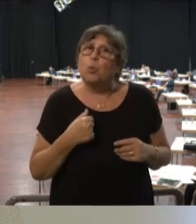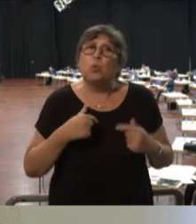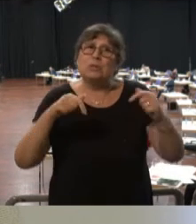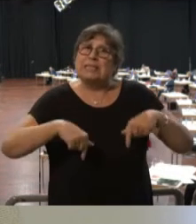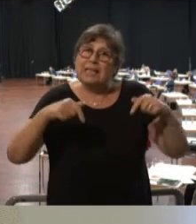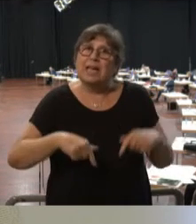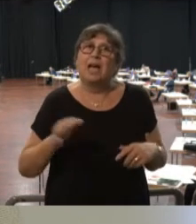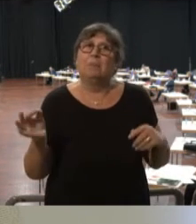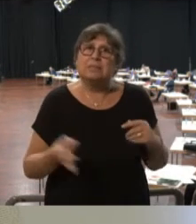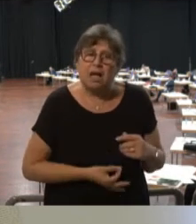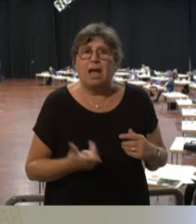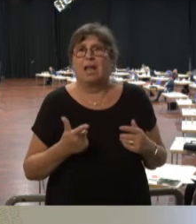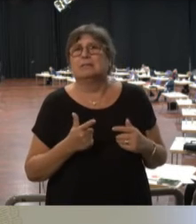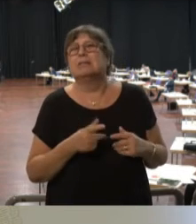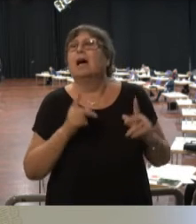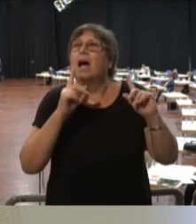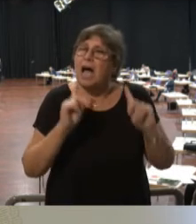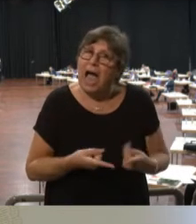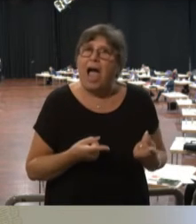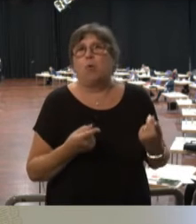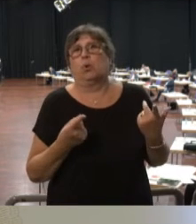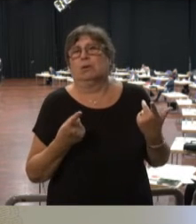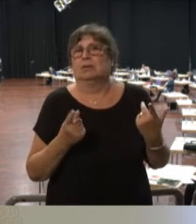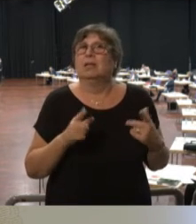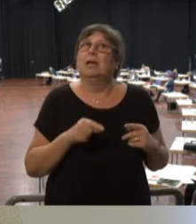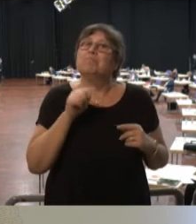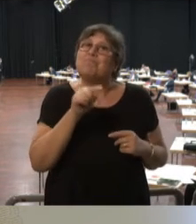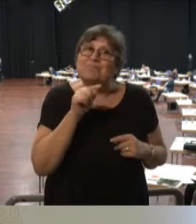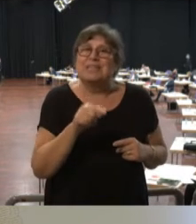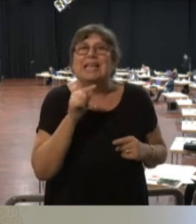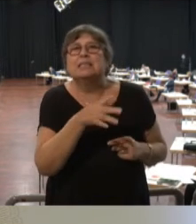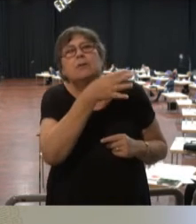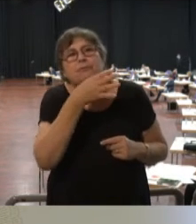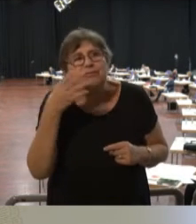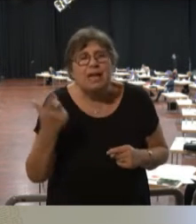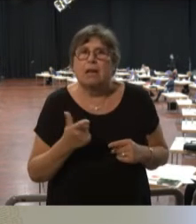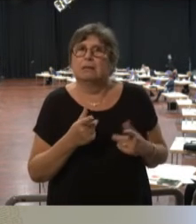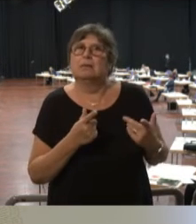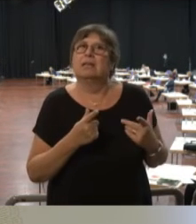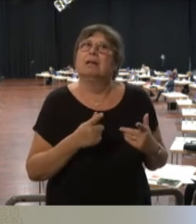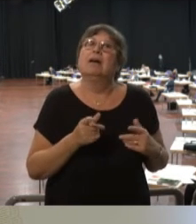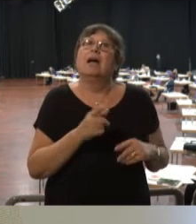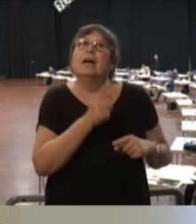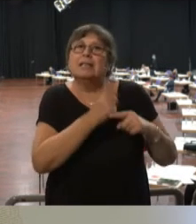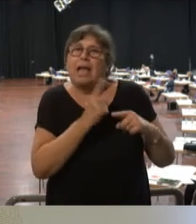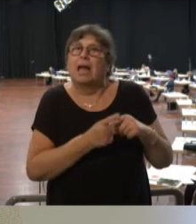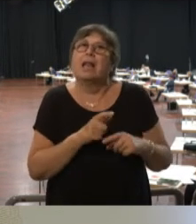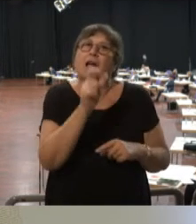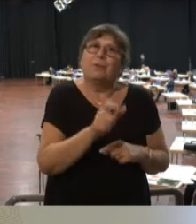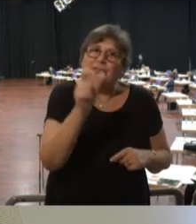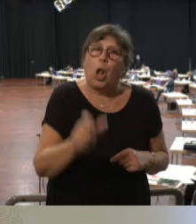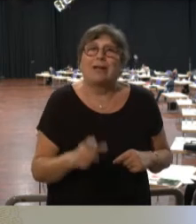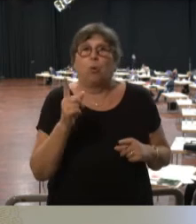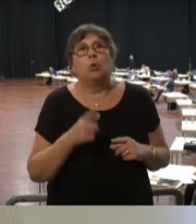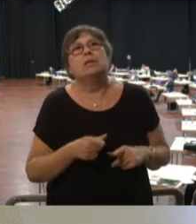hier im Saarlandtag auch an, sich mit diesem viele Teile der Bevölkerung betreffenden Thema